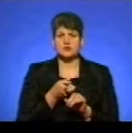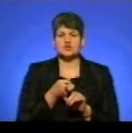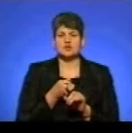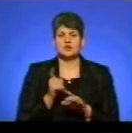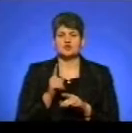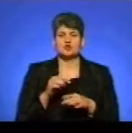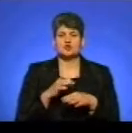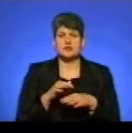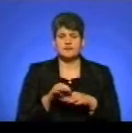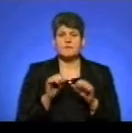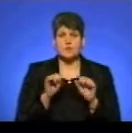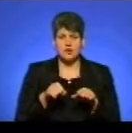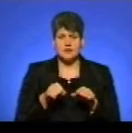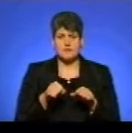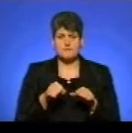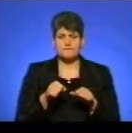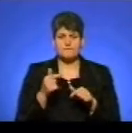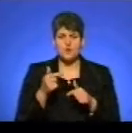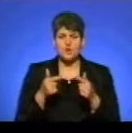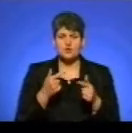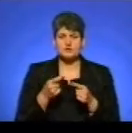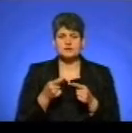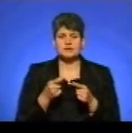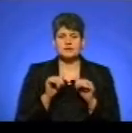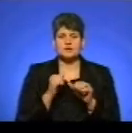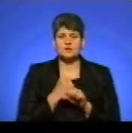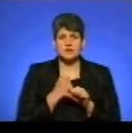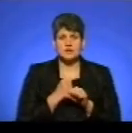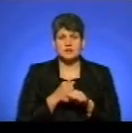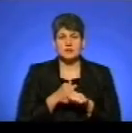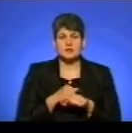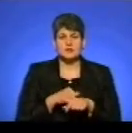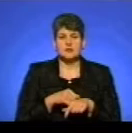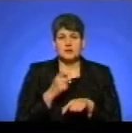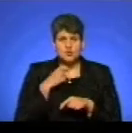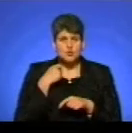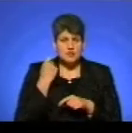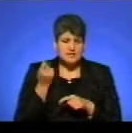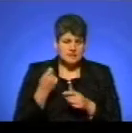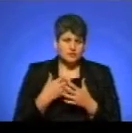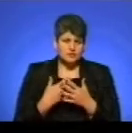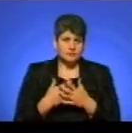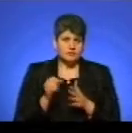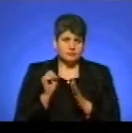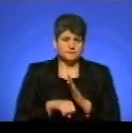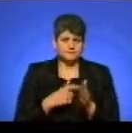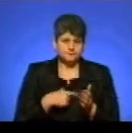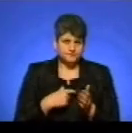жертва могла погрожувати здійсненням суїциду, чи здійснювала суїцид, ну, тут була стаття в кримінальному кодексі, так,